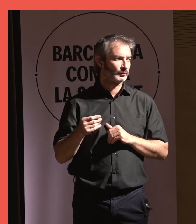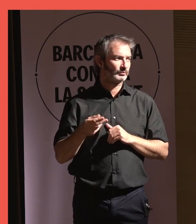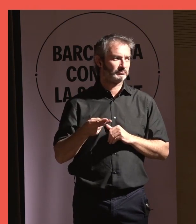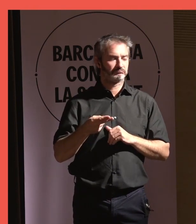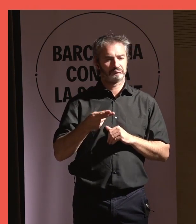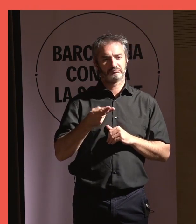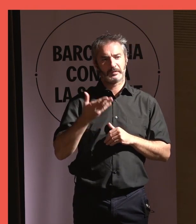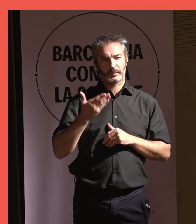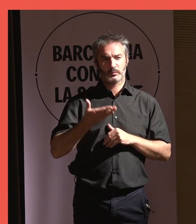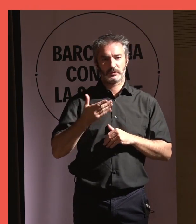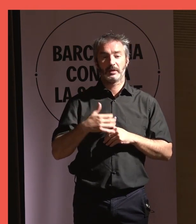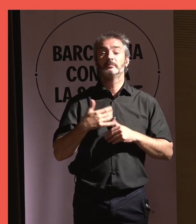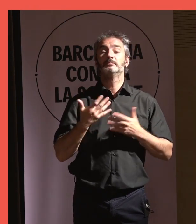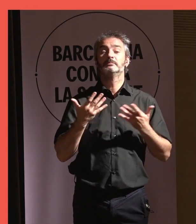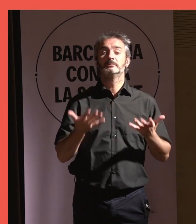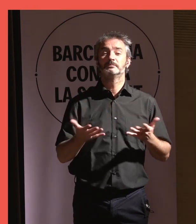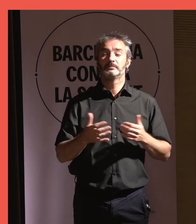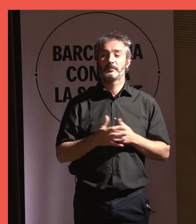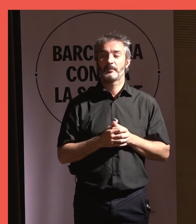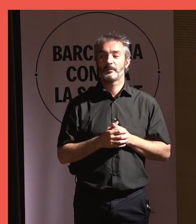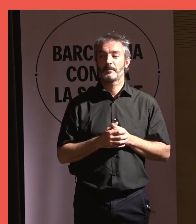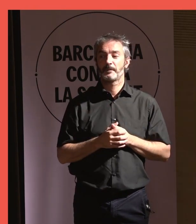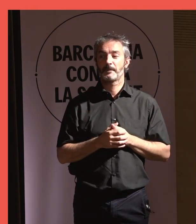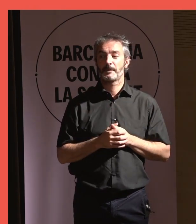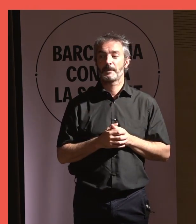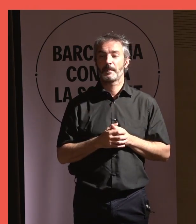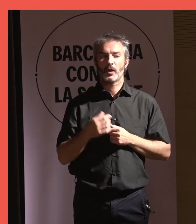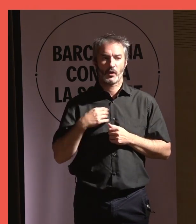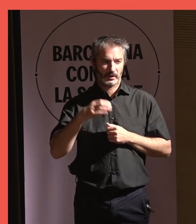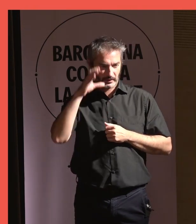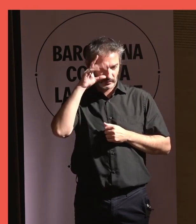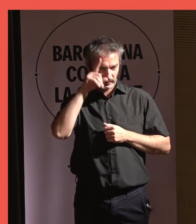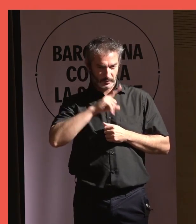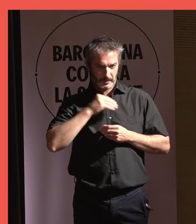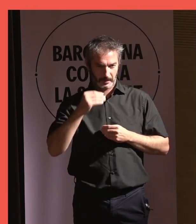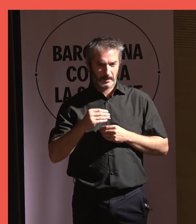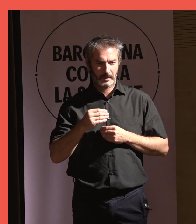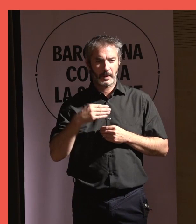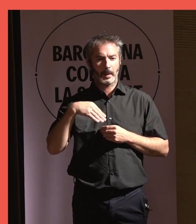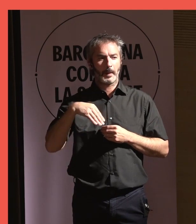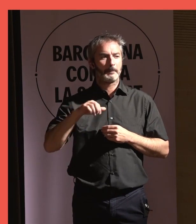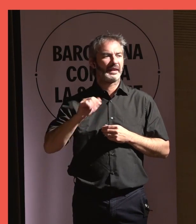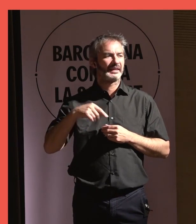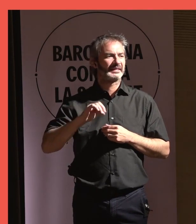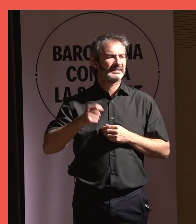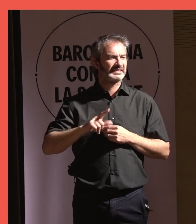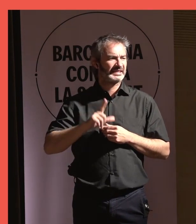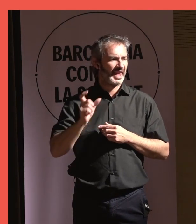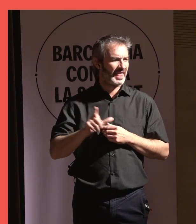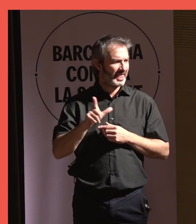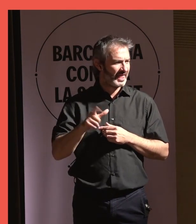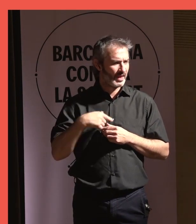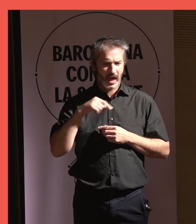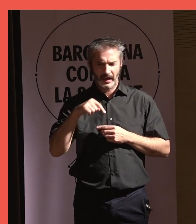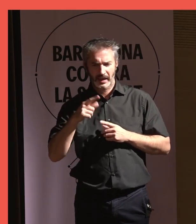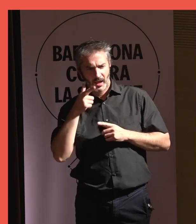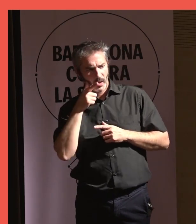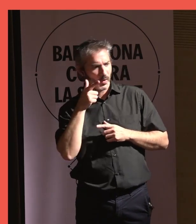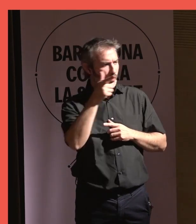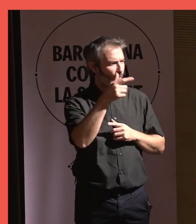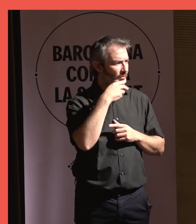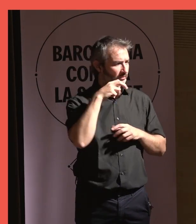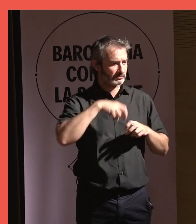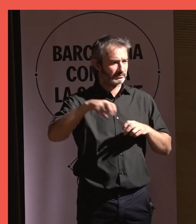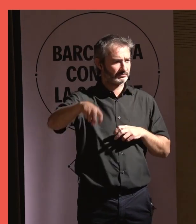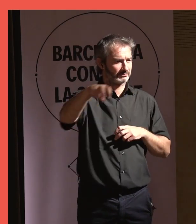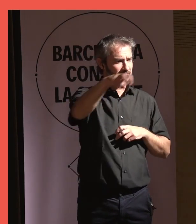important. Per tant, pareu bona atenció i des d'aquí Meritxell, no sé si la tenim aquí la Meritxell o és a darrere perquè ha anat